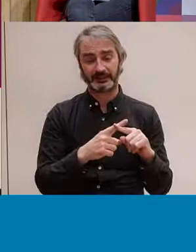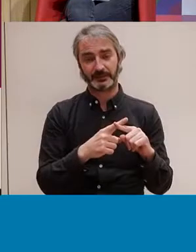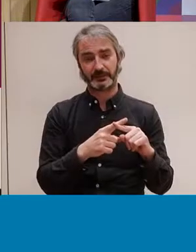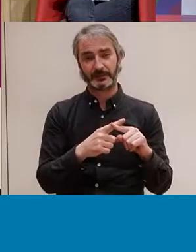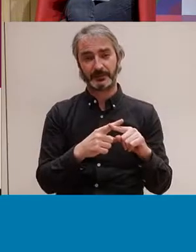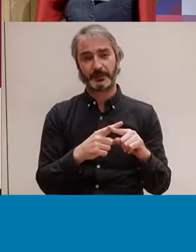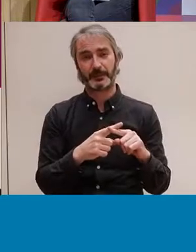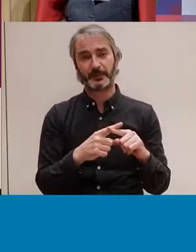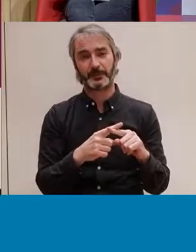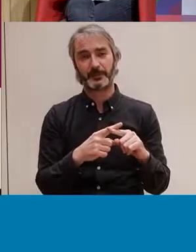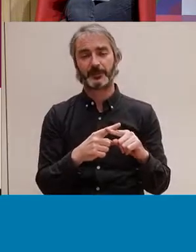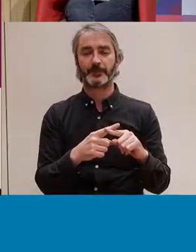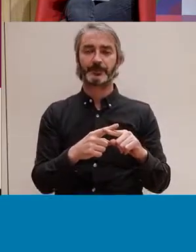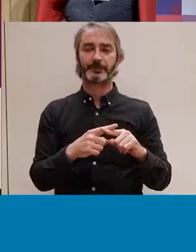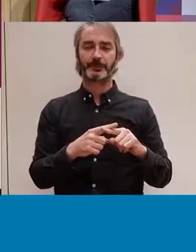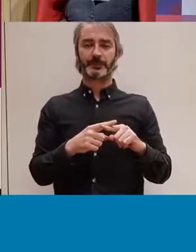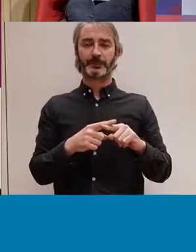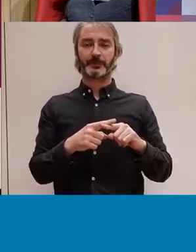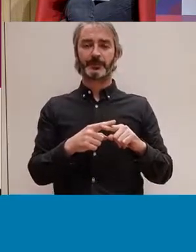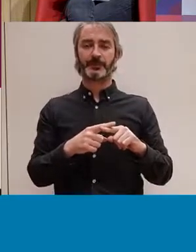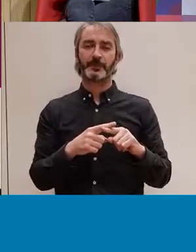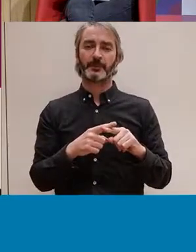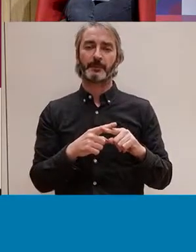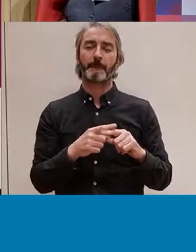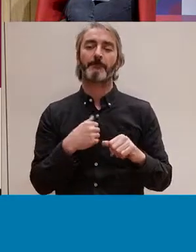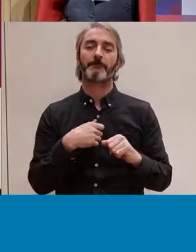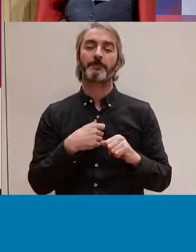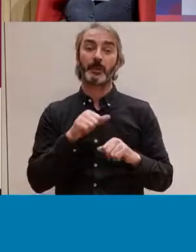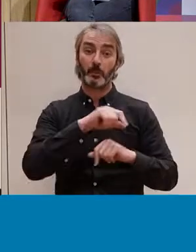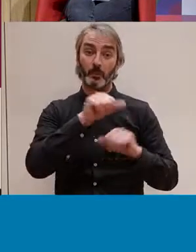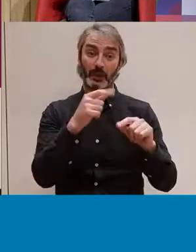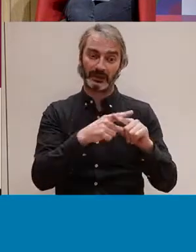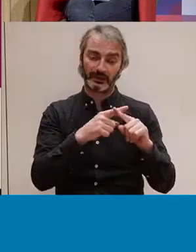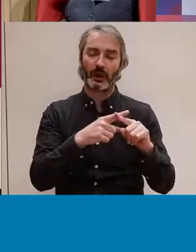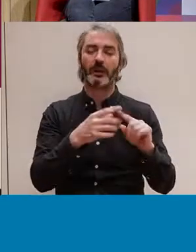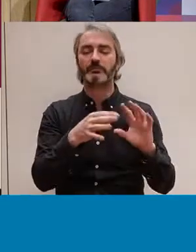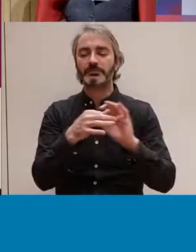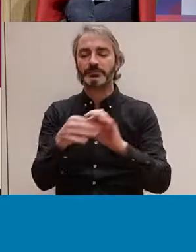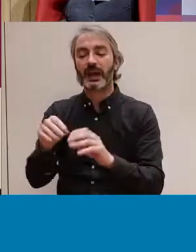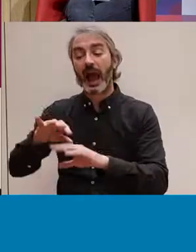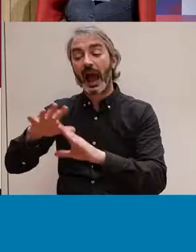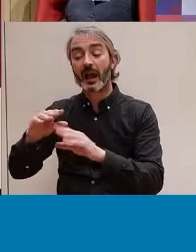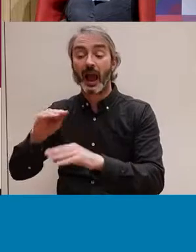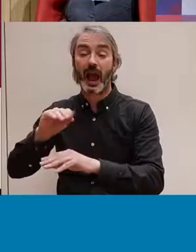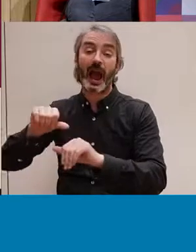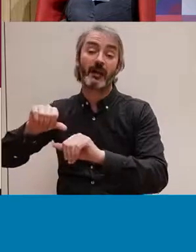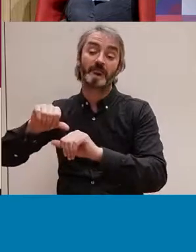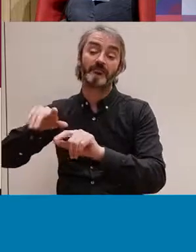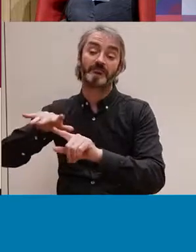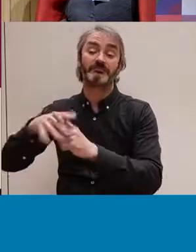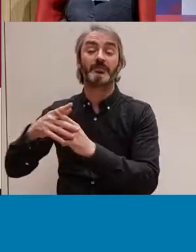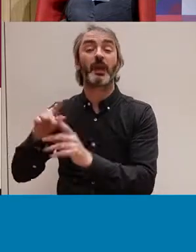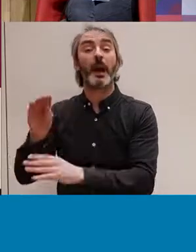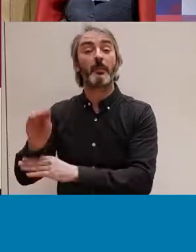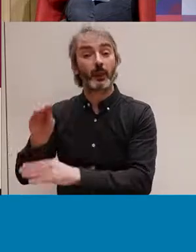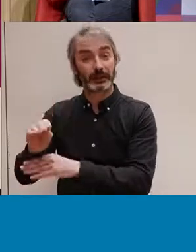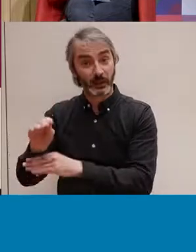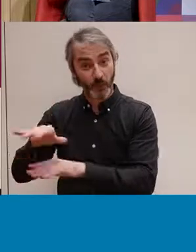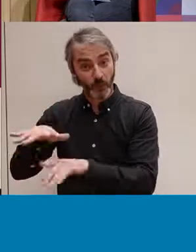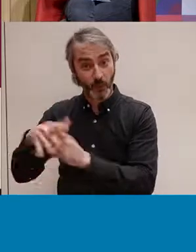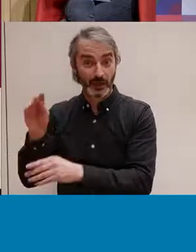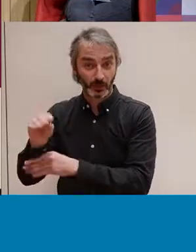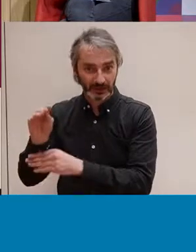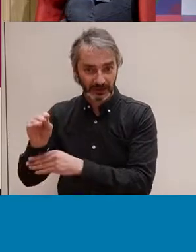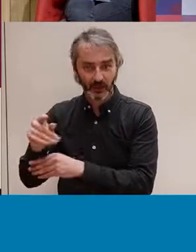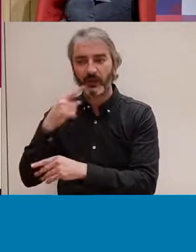també actua pel que fa a l'àmbit educatiu, l'àmbit educatiu no deixa de ser una pota més de la reproducció d'aquest model de